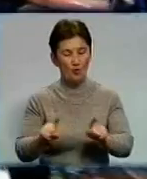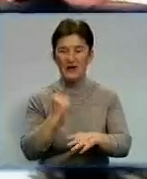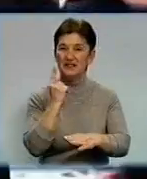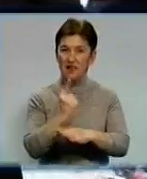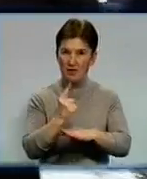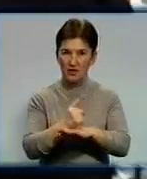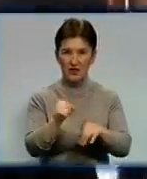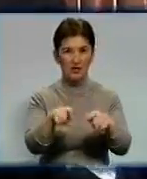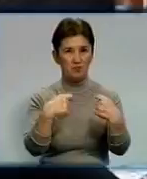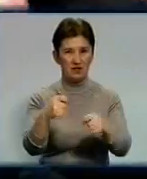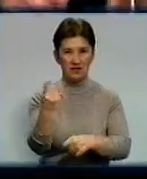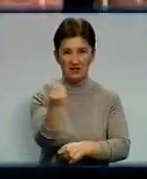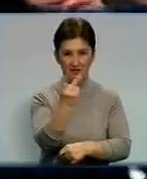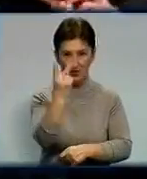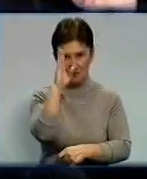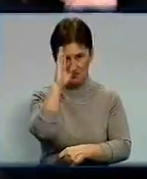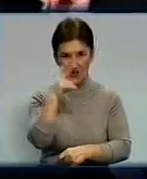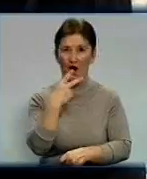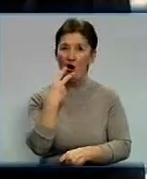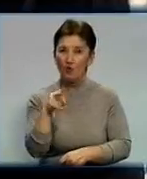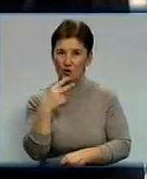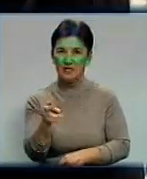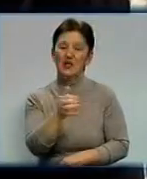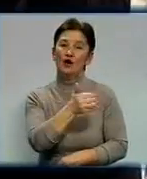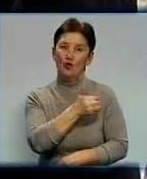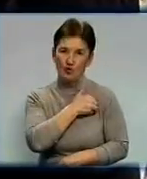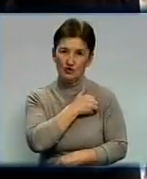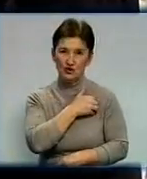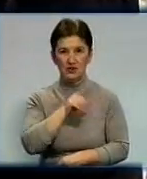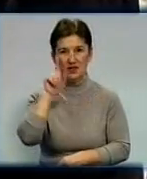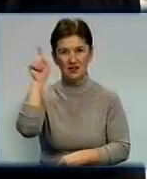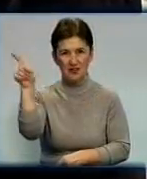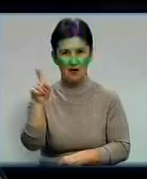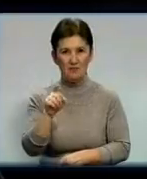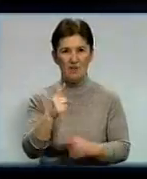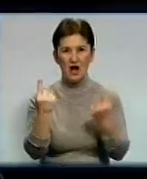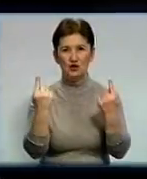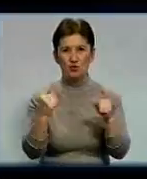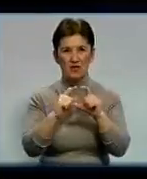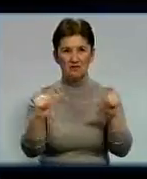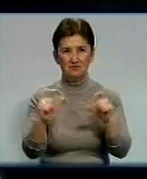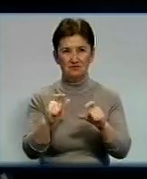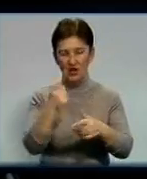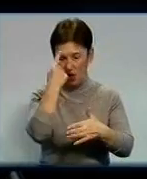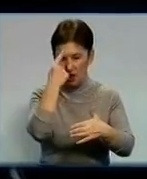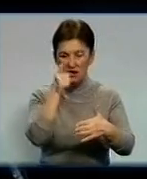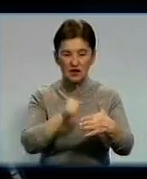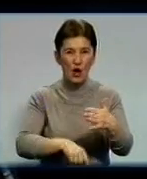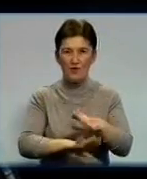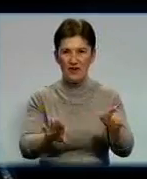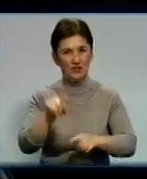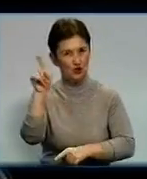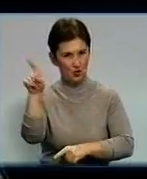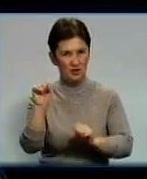алкоголь та сигарети, ці два хлопця, говорять, курити хочеться, а в супермаркеті цигарки їм не завжди продають. Не віримо, що в нас завершено. Треба